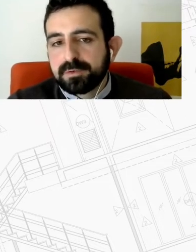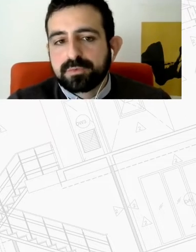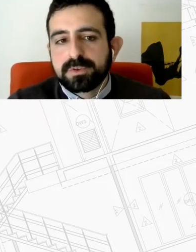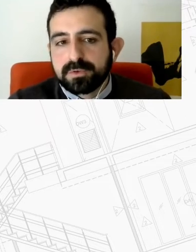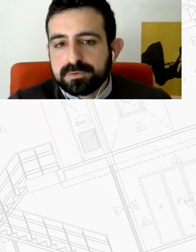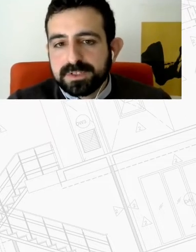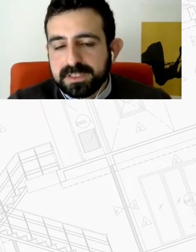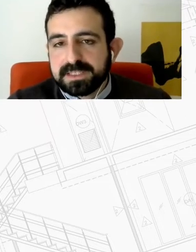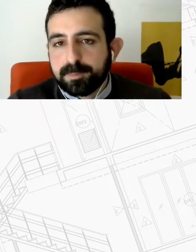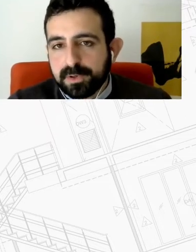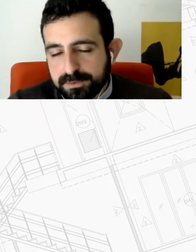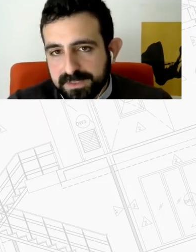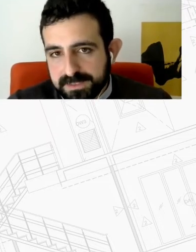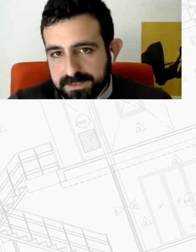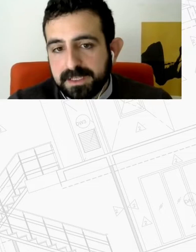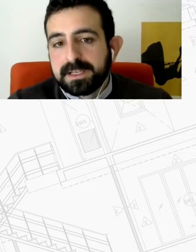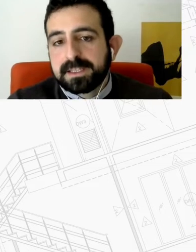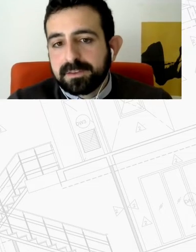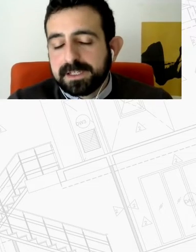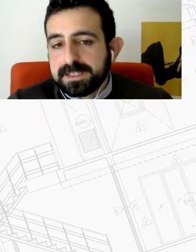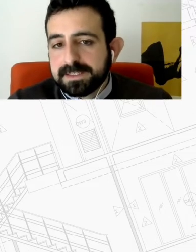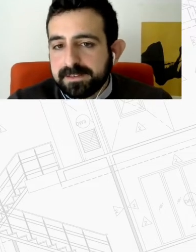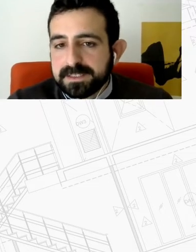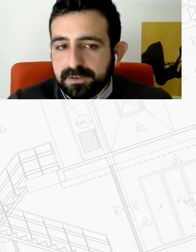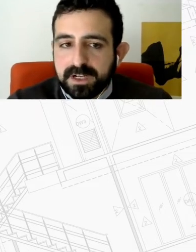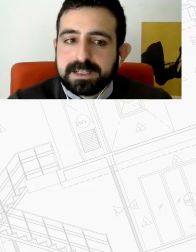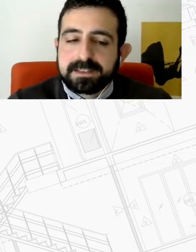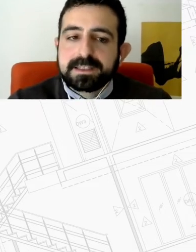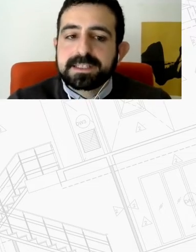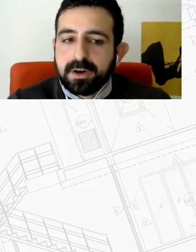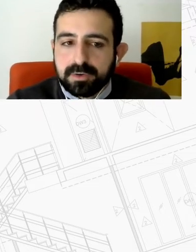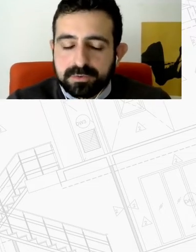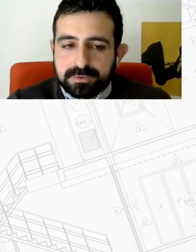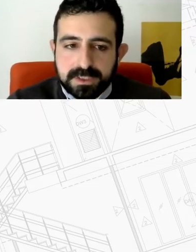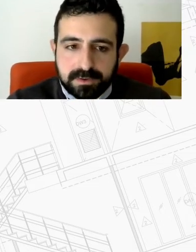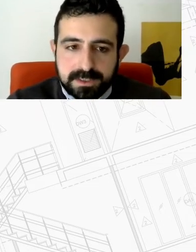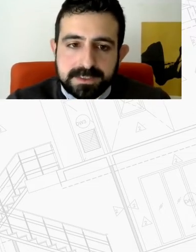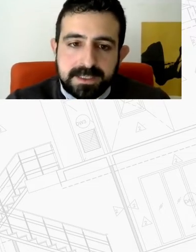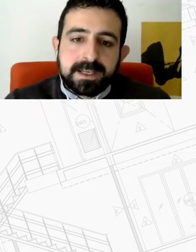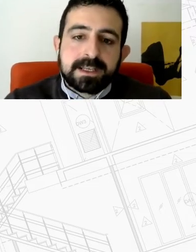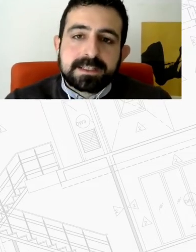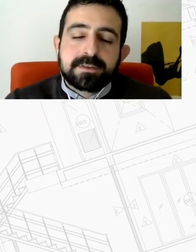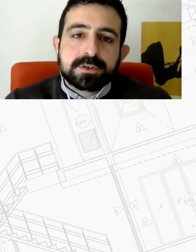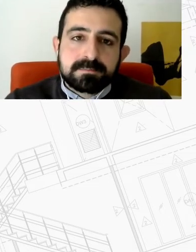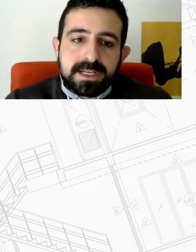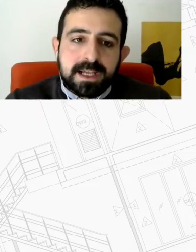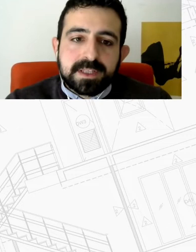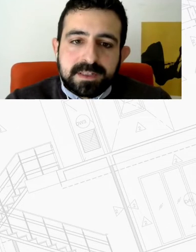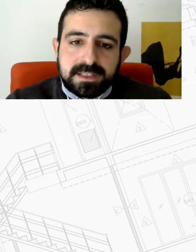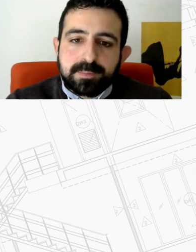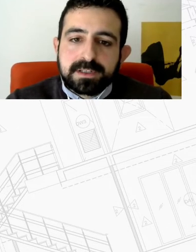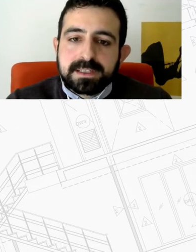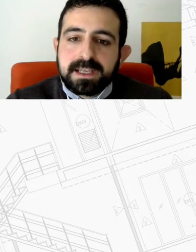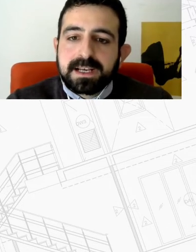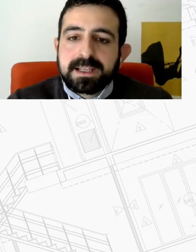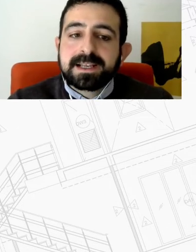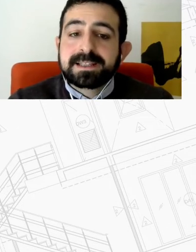μέρους που δημιουργούν συνθήκες πρόσβασης και εδώ είναι η λέξη κλειδί στην αγορά κατοικίας για όλους και όλες. Συνήθως μιλάμε για μια